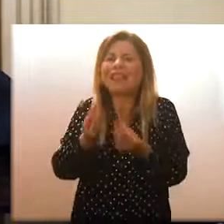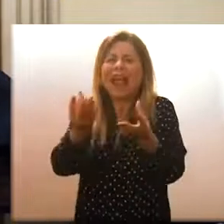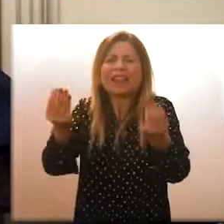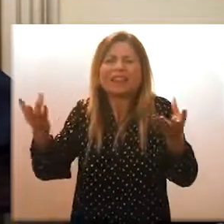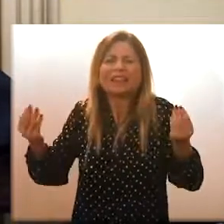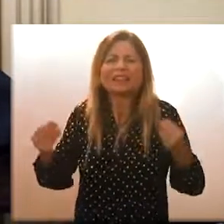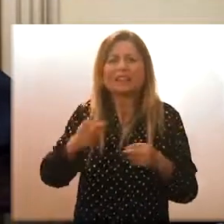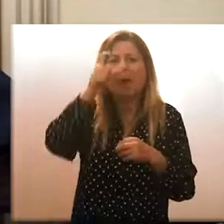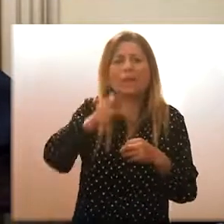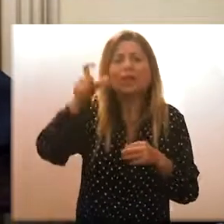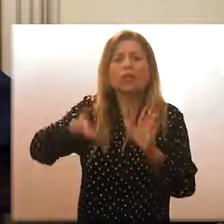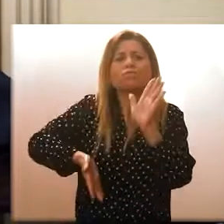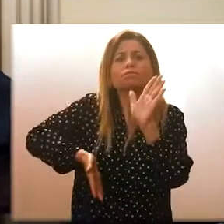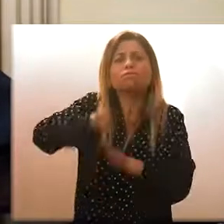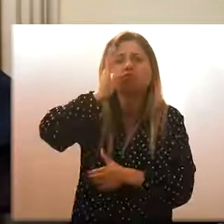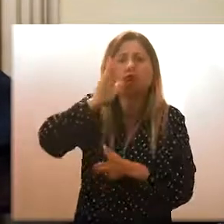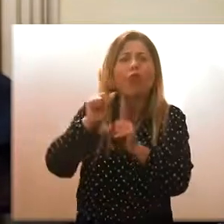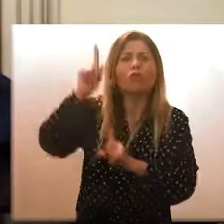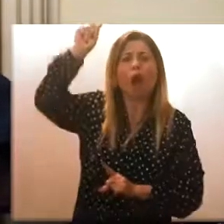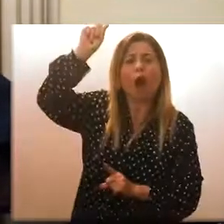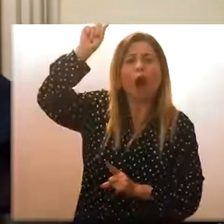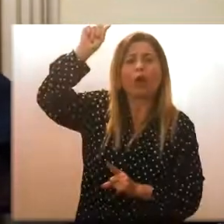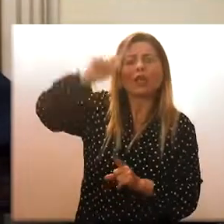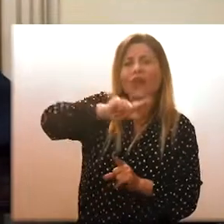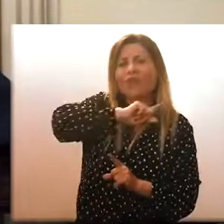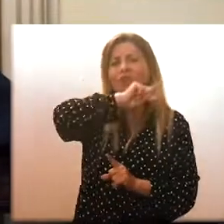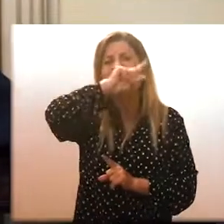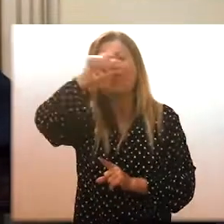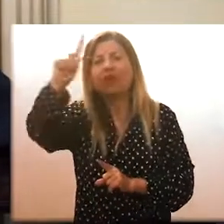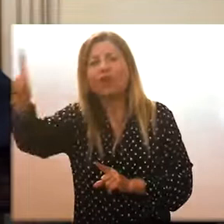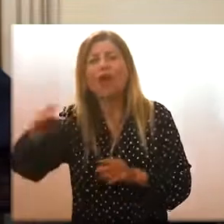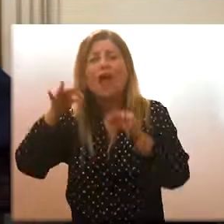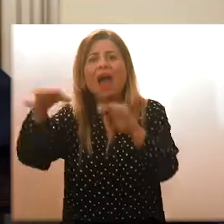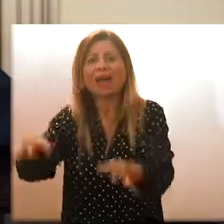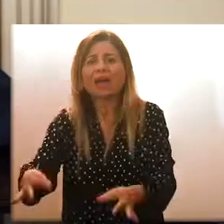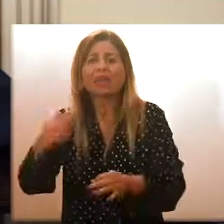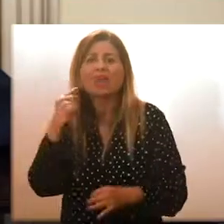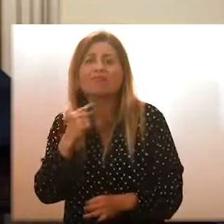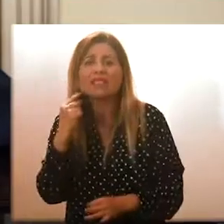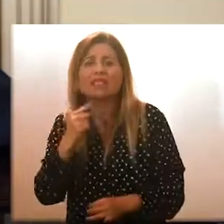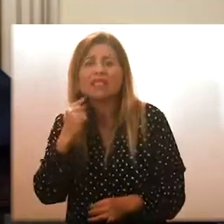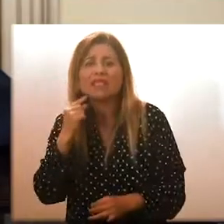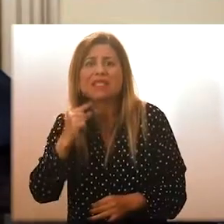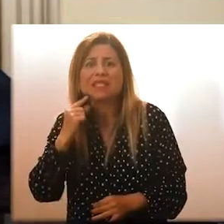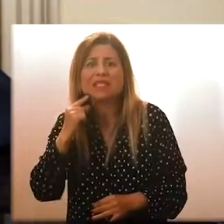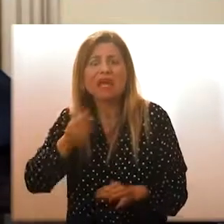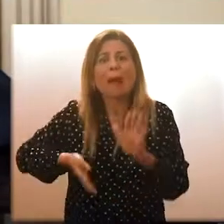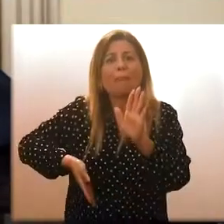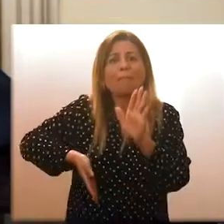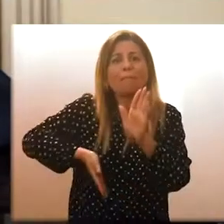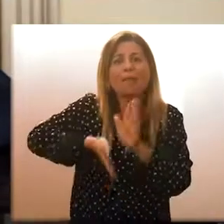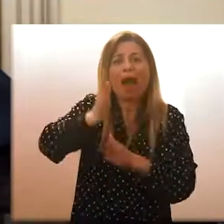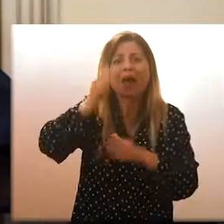persone sono partite dal nord Italia o addirittura da alcuni